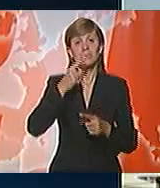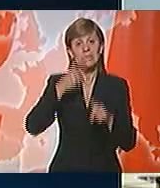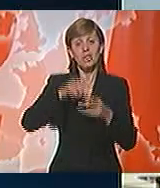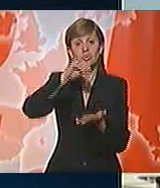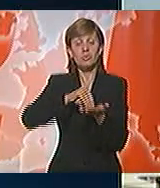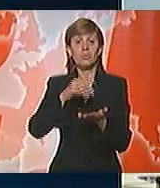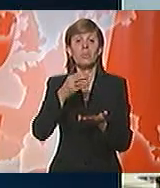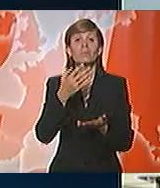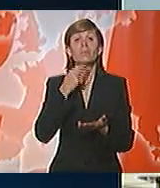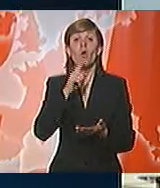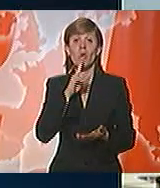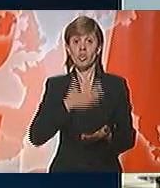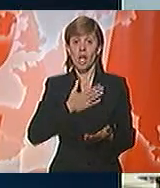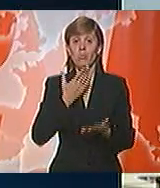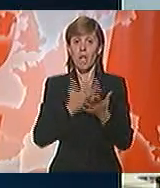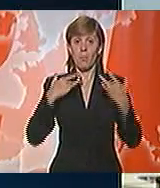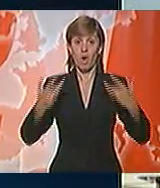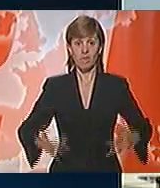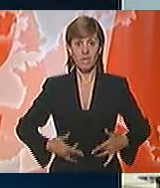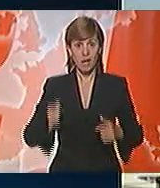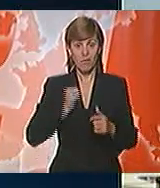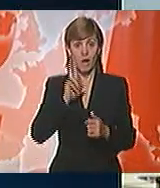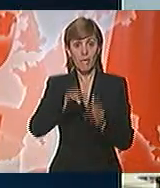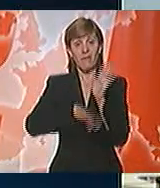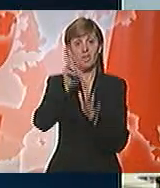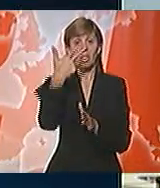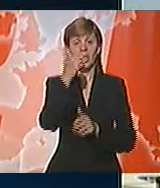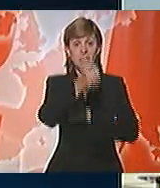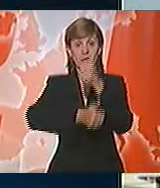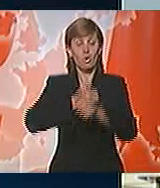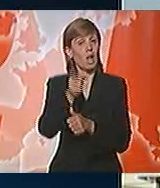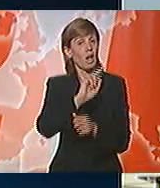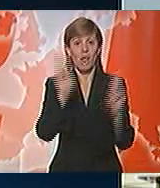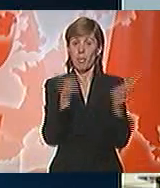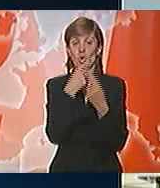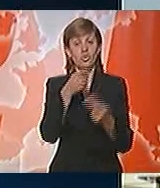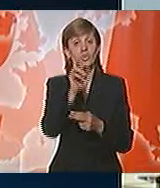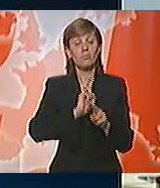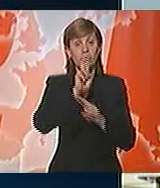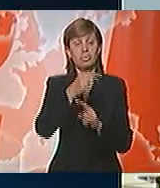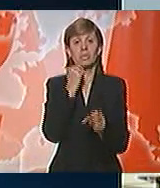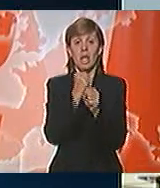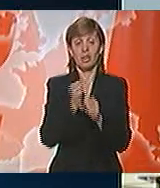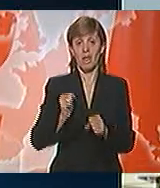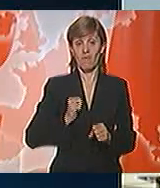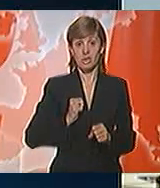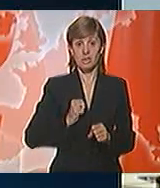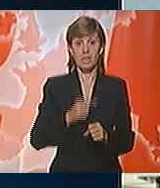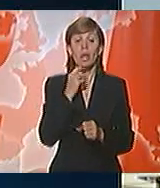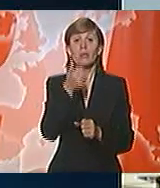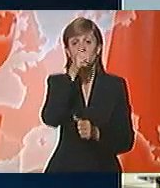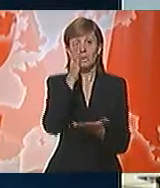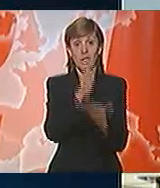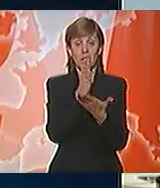da bude, ukoliko neko želi da bude profesionalni vojnik, a ima više od 30 godina, to neće moći da realizuje tu svoju želju, a što se